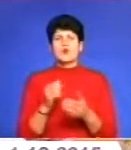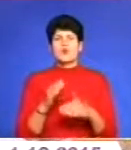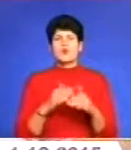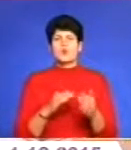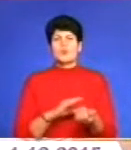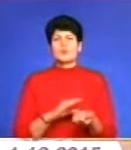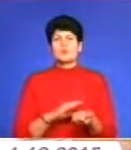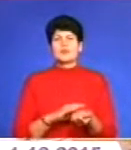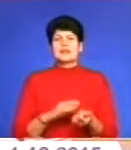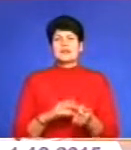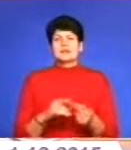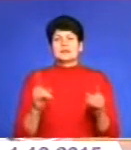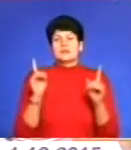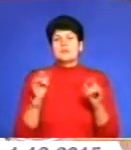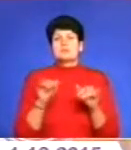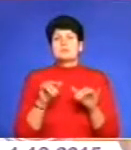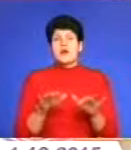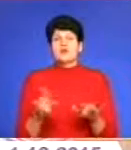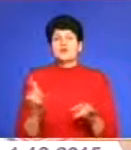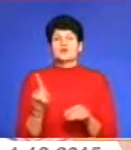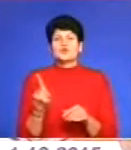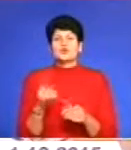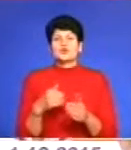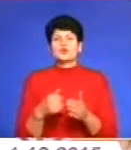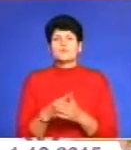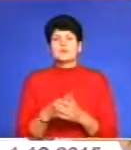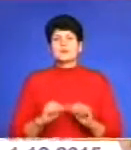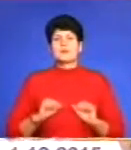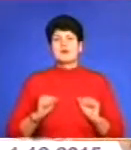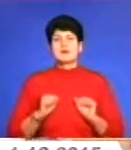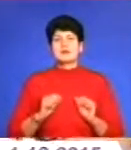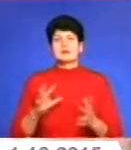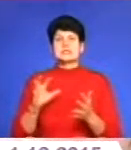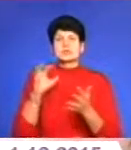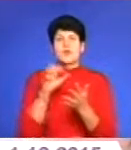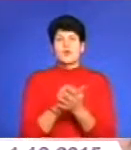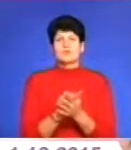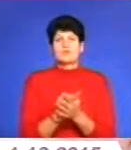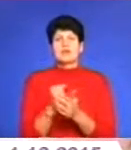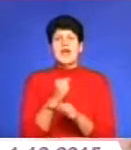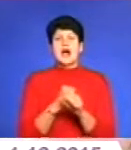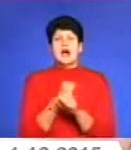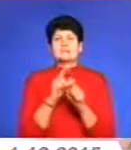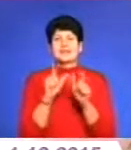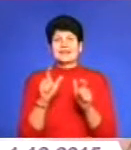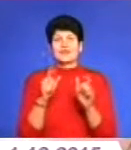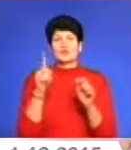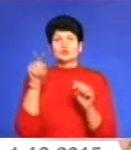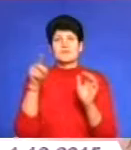резонансної справи щодо намагання рейдерського захоплення аптеки номер 78.